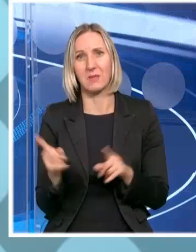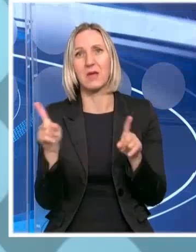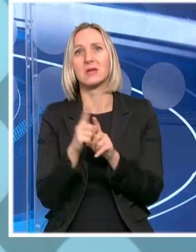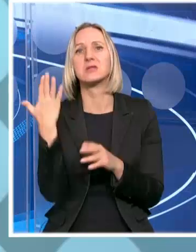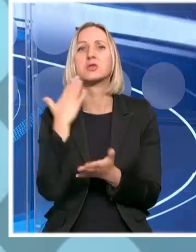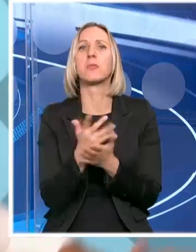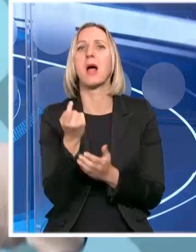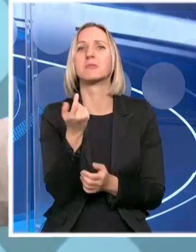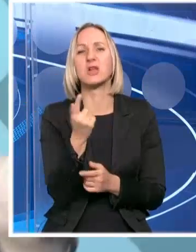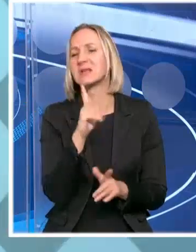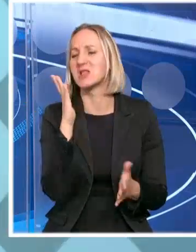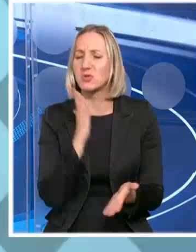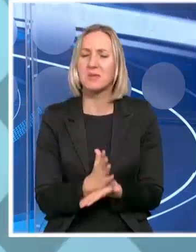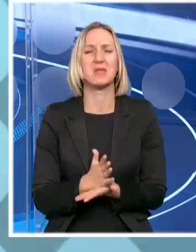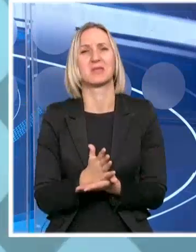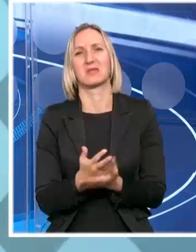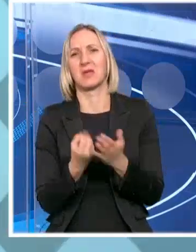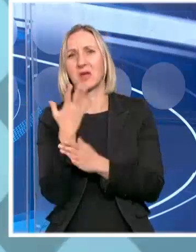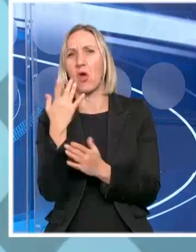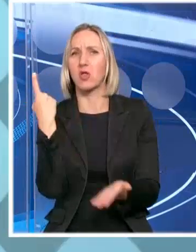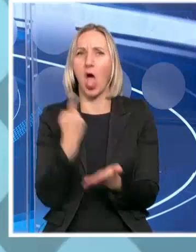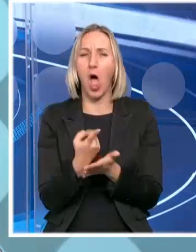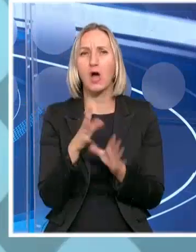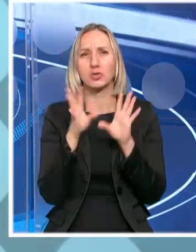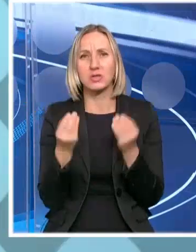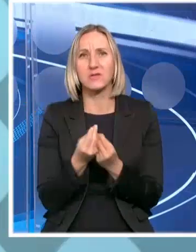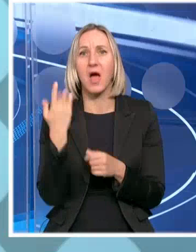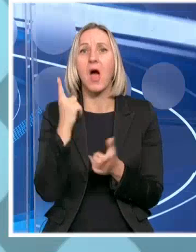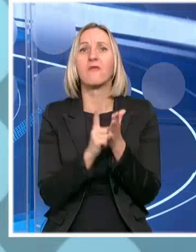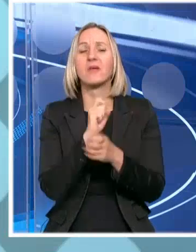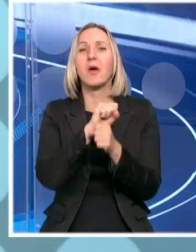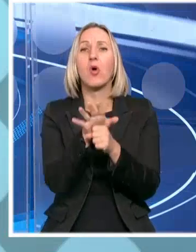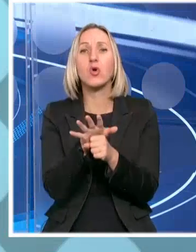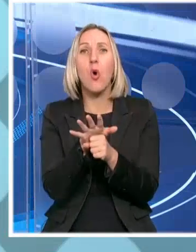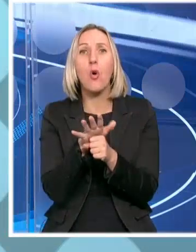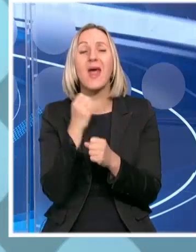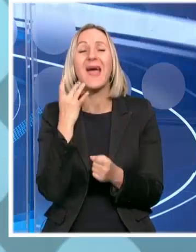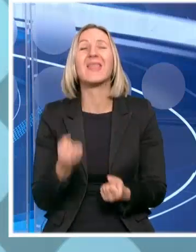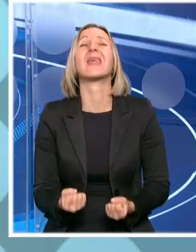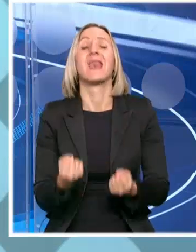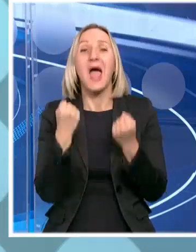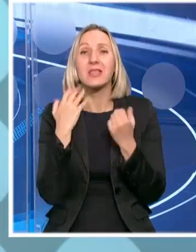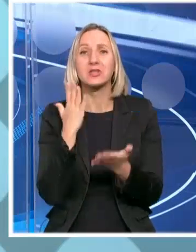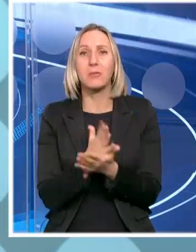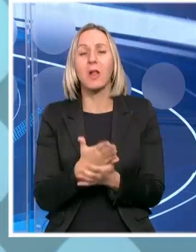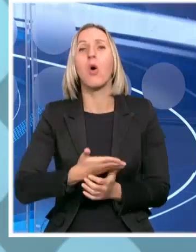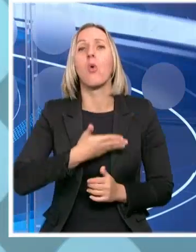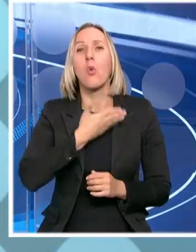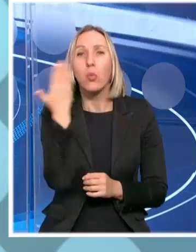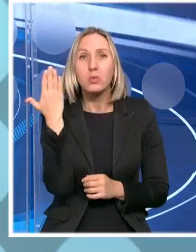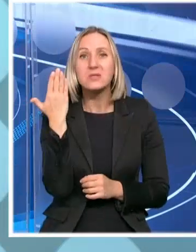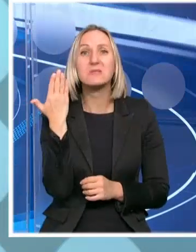opšenicom. Neće biti, rod nije nikakav. A gledajte, mi smo u doba korone, kada je najteže bilo, uspjeli da odbacimo